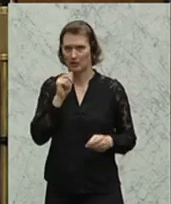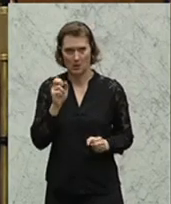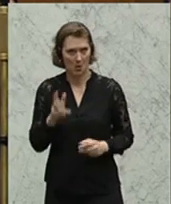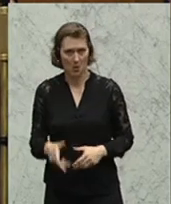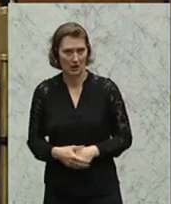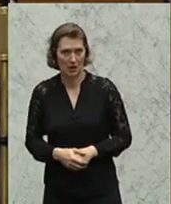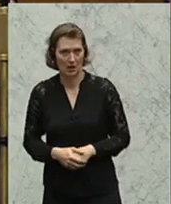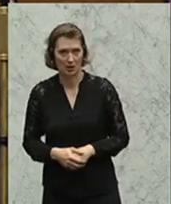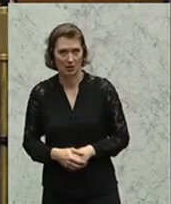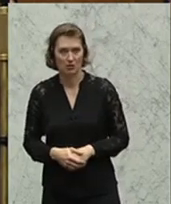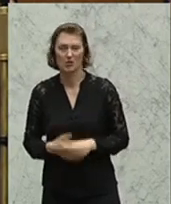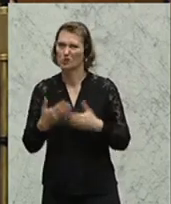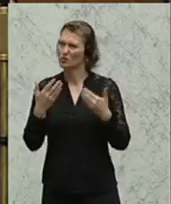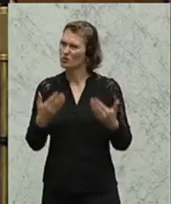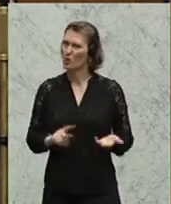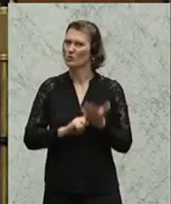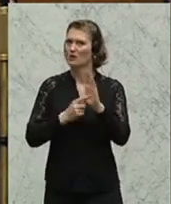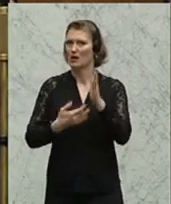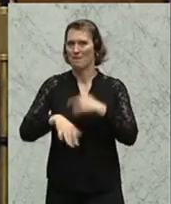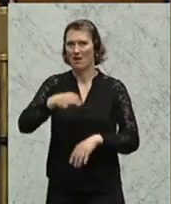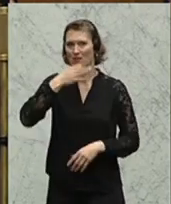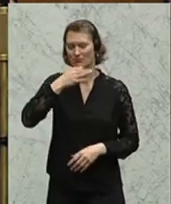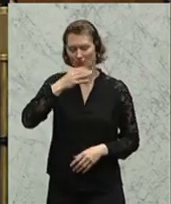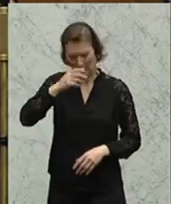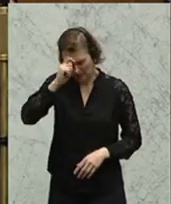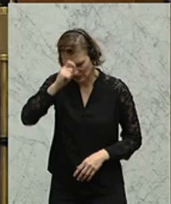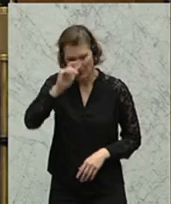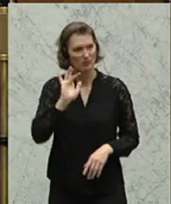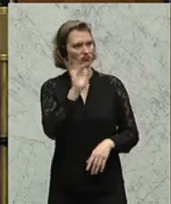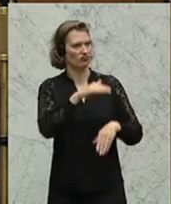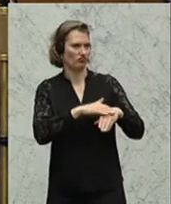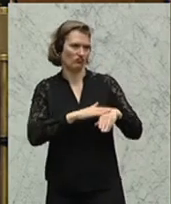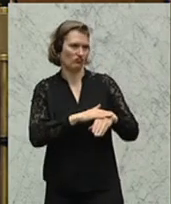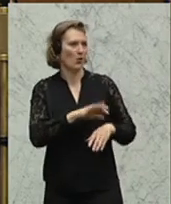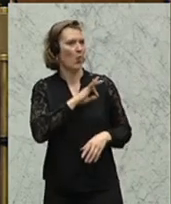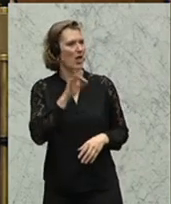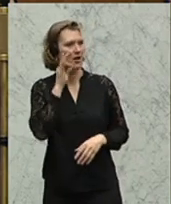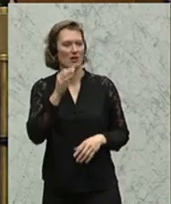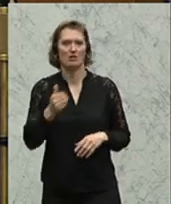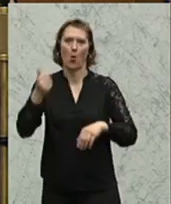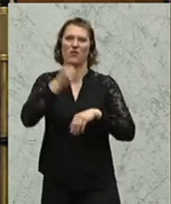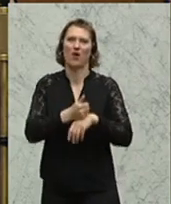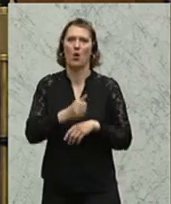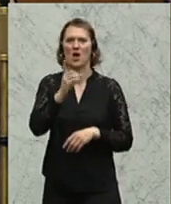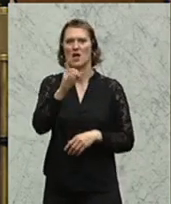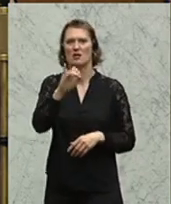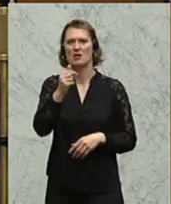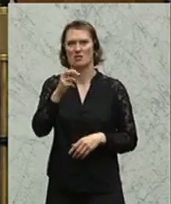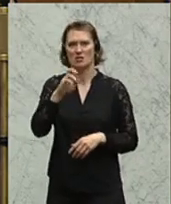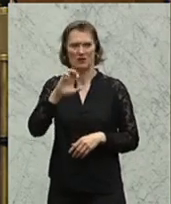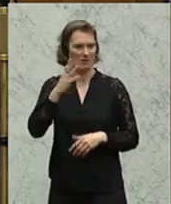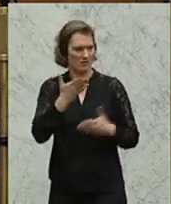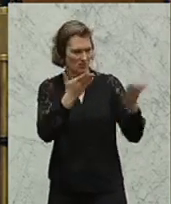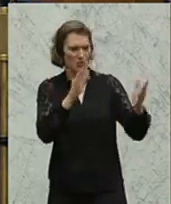Ordnung. Und es wäre ein Gebot des Respekts, wenn Sie sich herausstellen und sich bei unserer Klubaufrau Ingenieur Dietrich entschuldigen dafür. Das wäre doch ein schönes Zeichen.